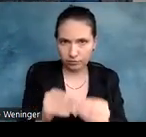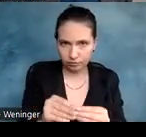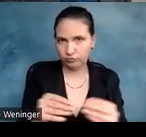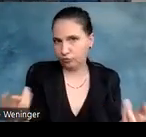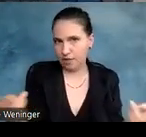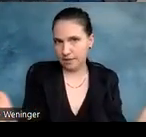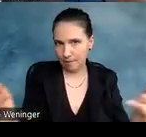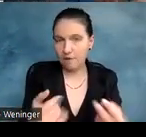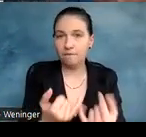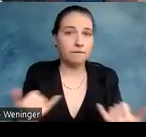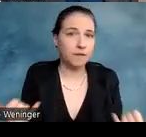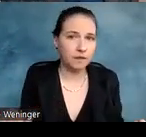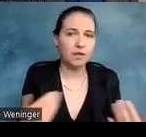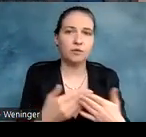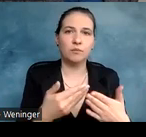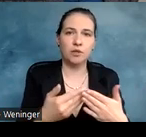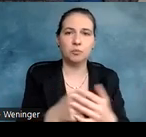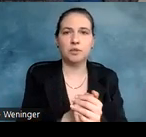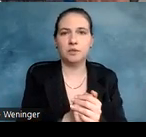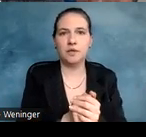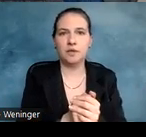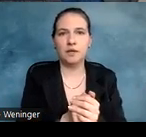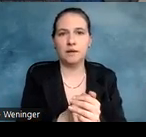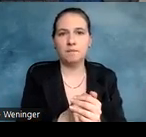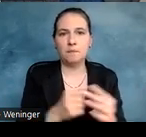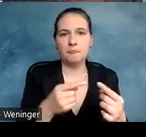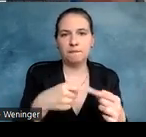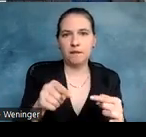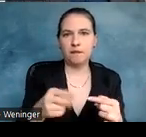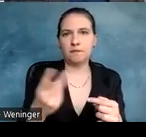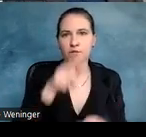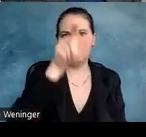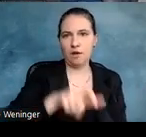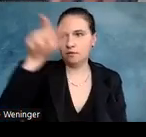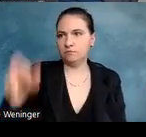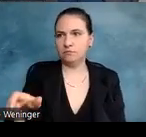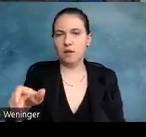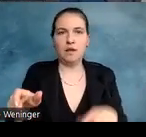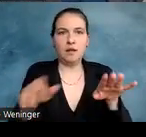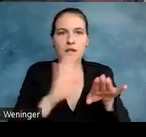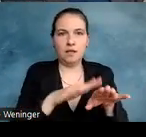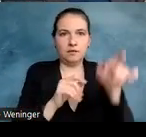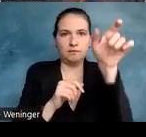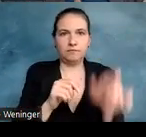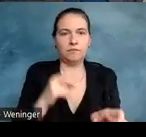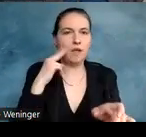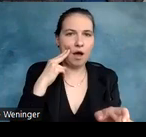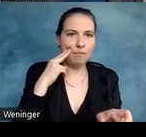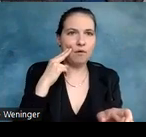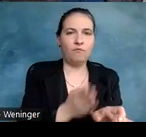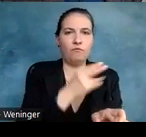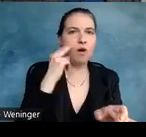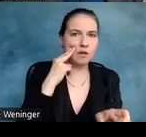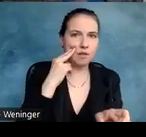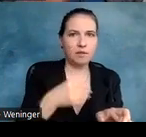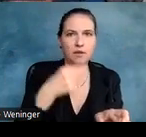Das macht man dann so zum Beispiel, dass man auf der Link macht zwei Spalten. Die linke Spalte hat dann Vorname,